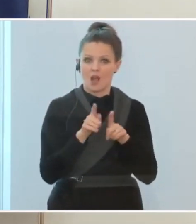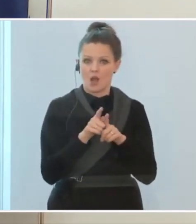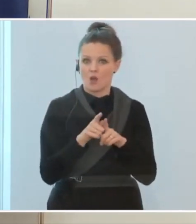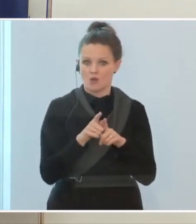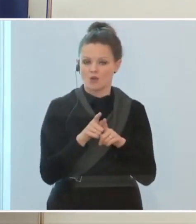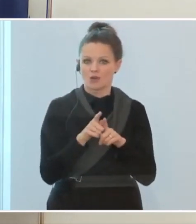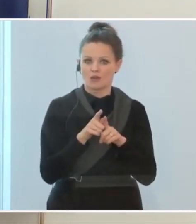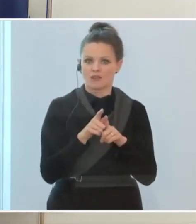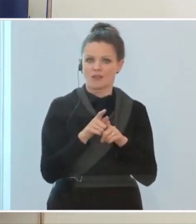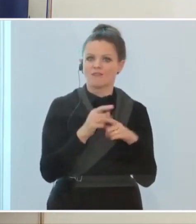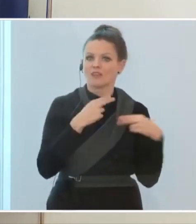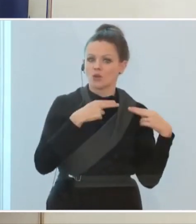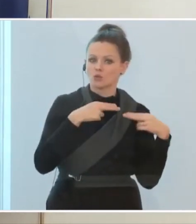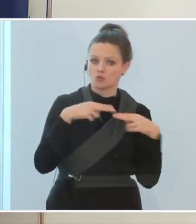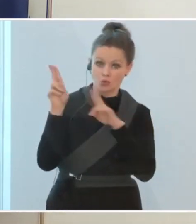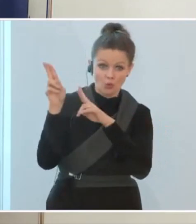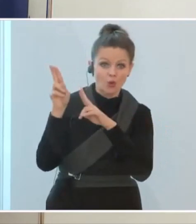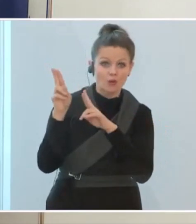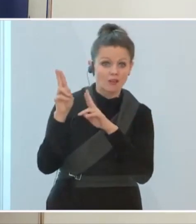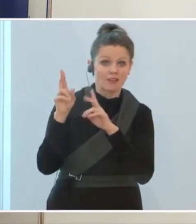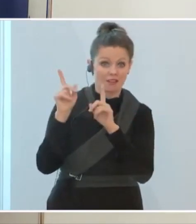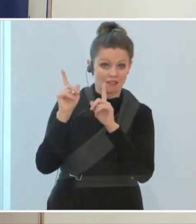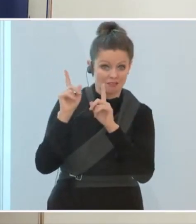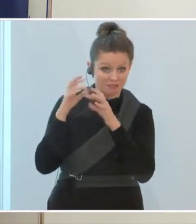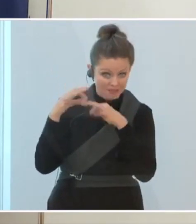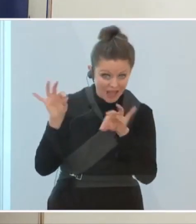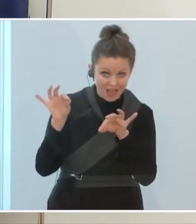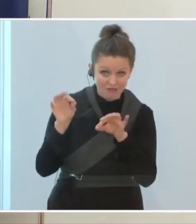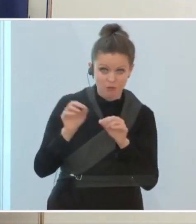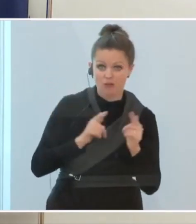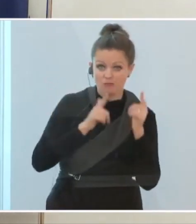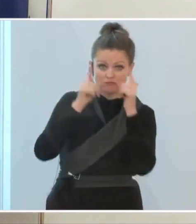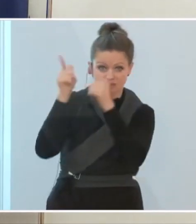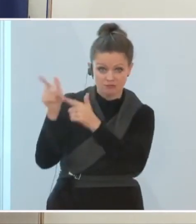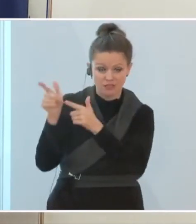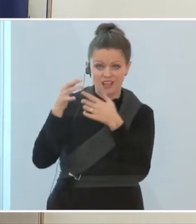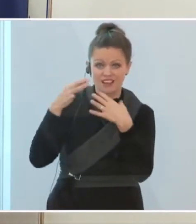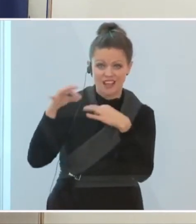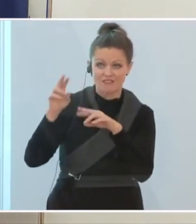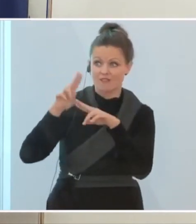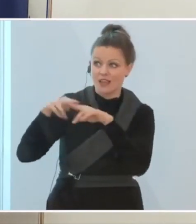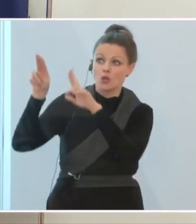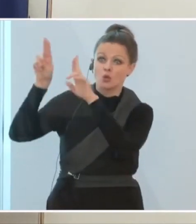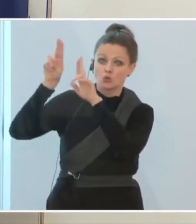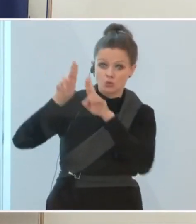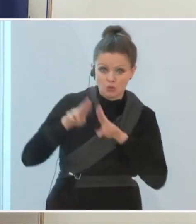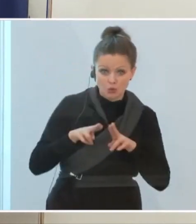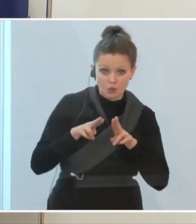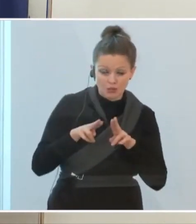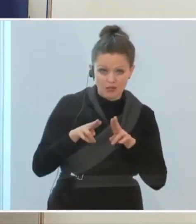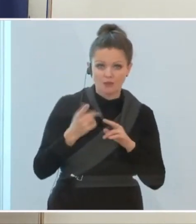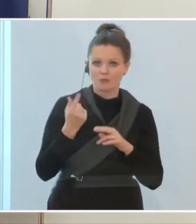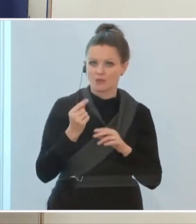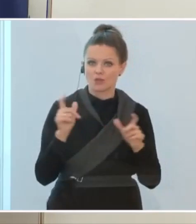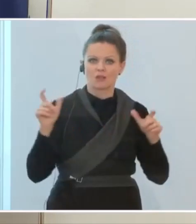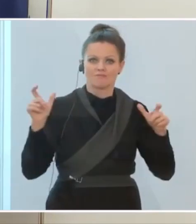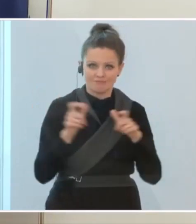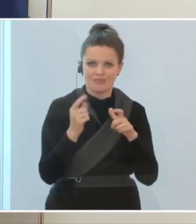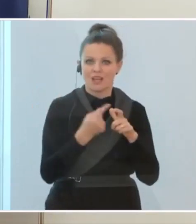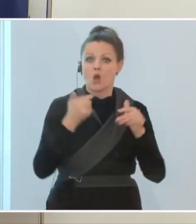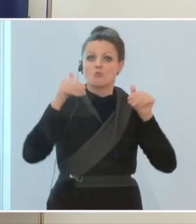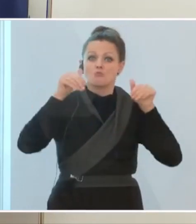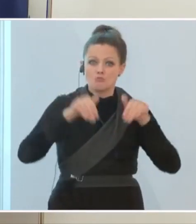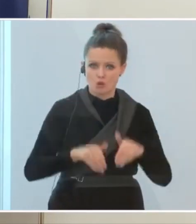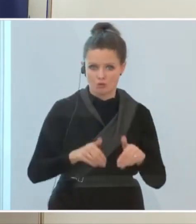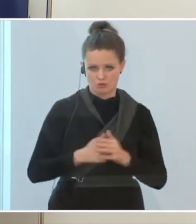wenn man ausreist, und auch das darf man, aber dann muss man selbstverständlich, wenn man zurückkehrt, in Quarantäne gehen.